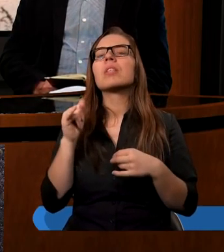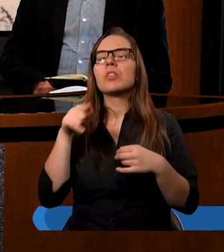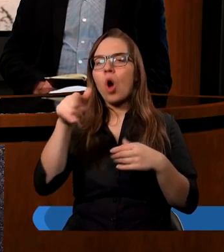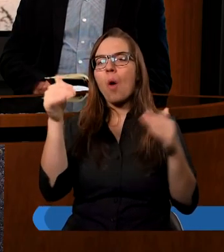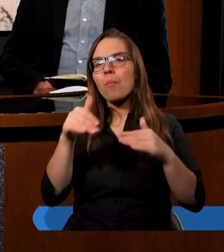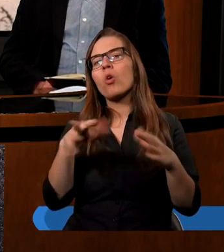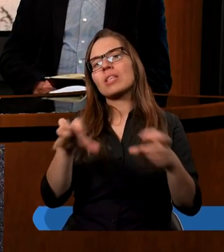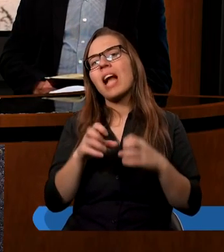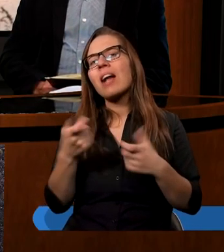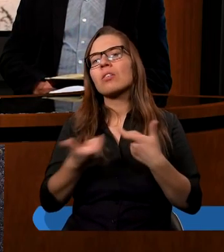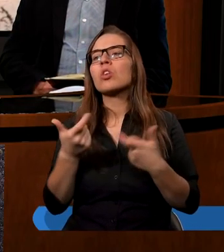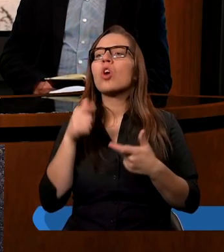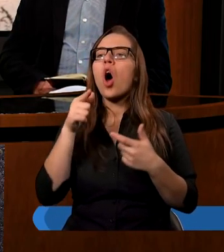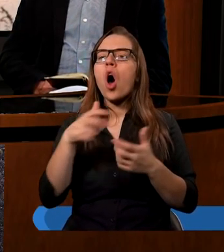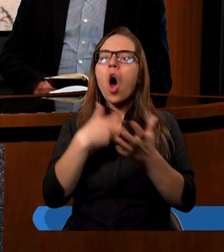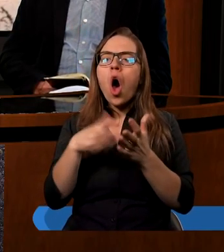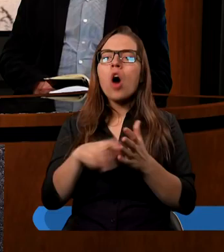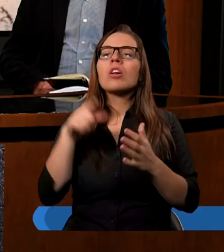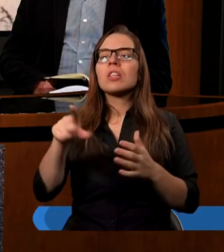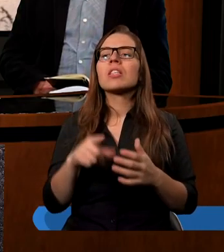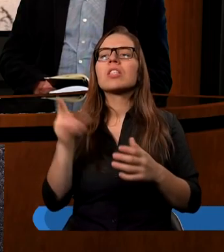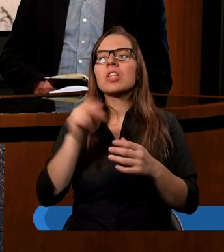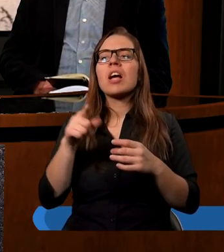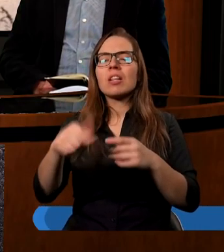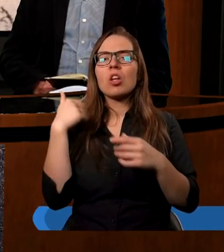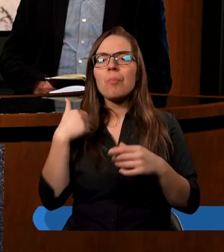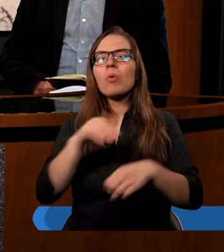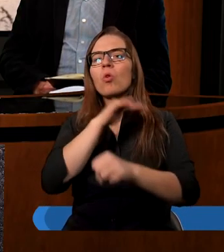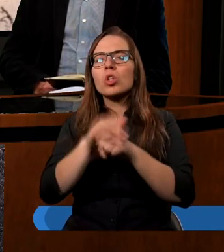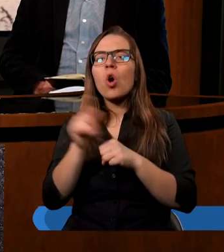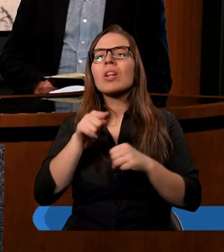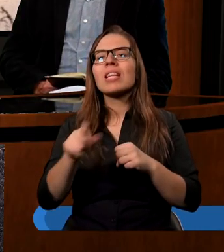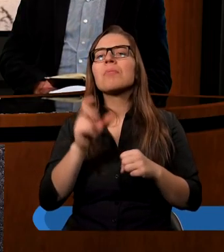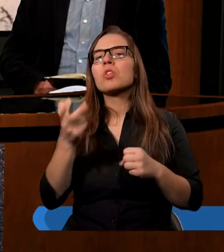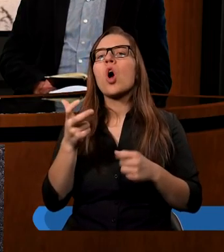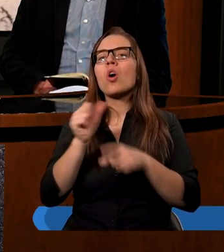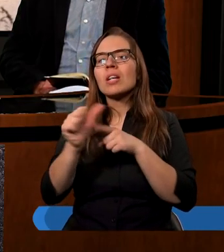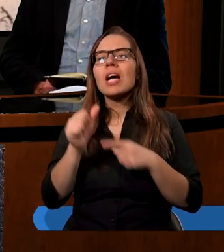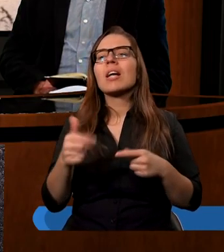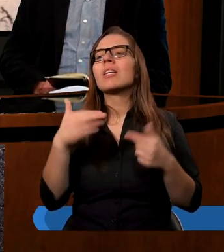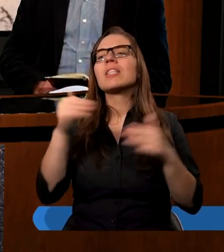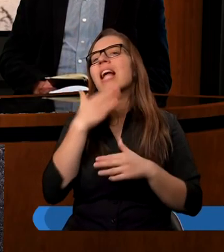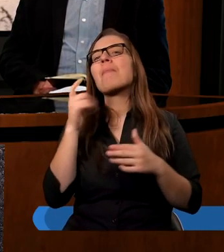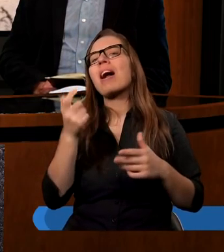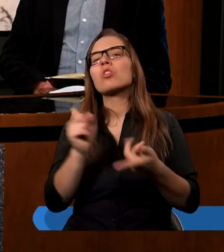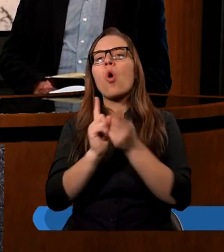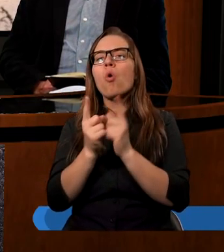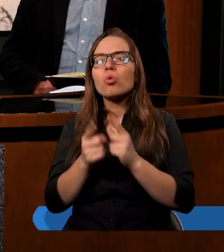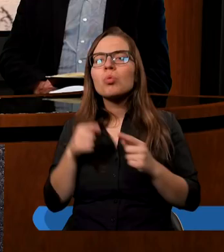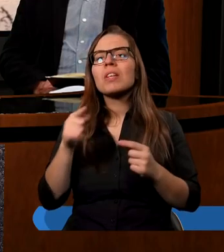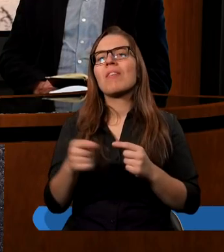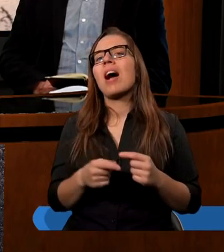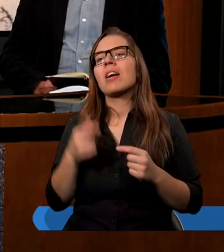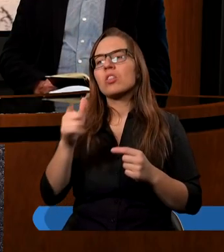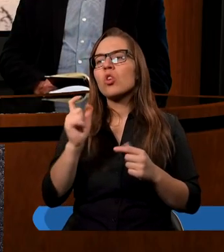zatrzymać. A więc o to chodzi, żeby nasze słowo było zgodne z tym, co deklarujemy, a nie ma potrzeby oszukiwać. Ile chcę